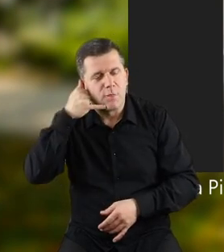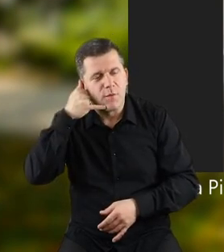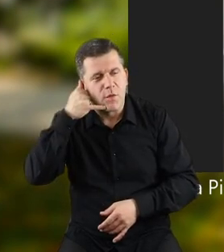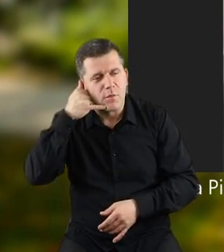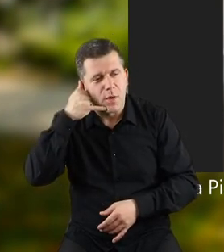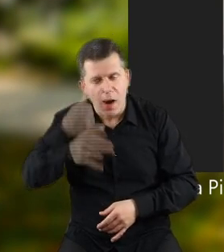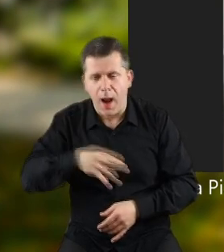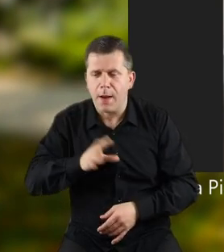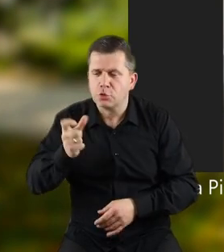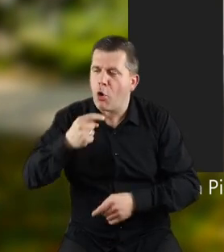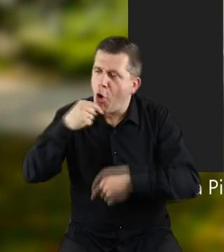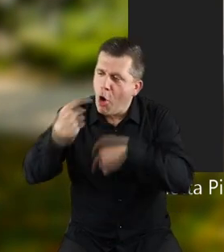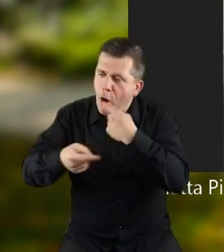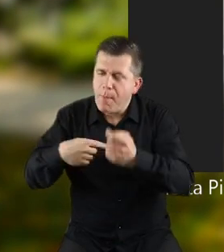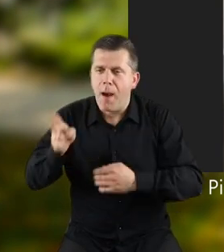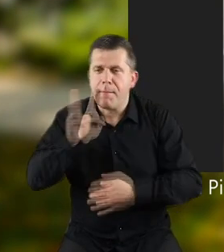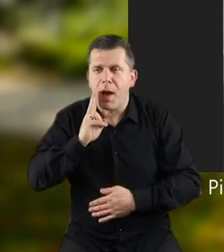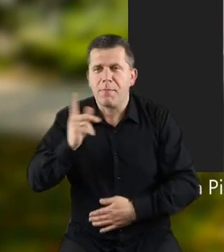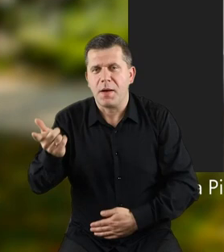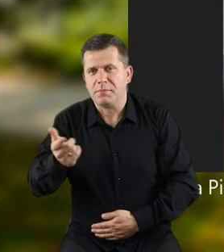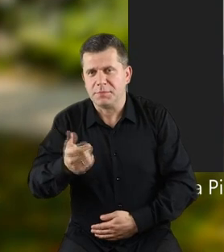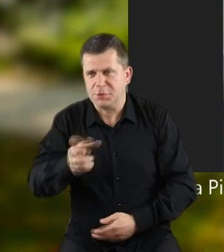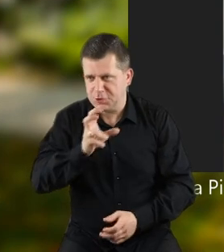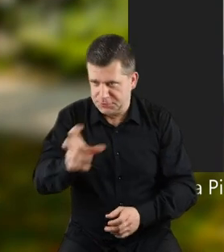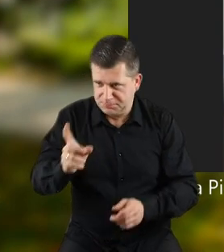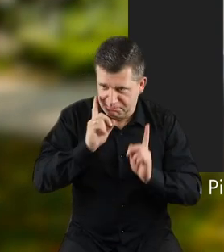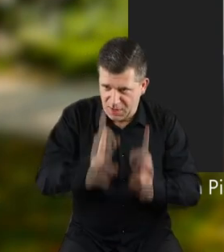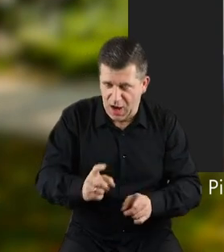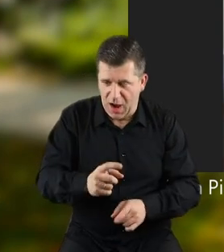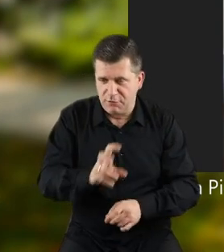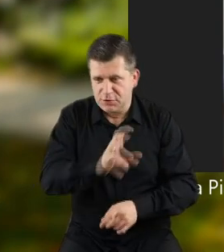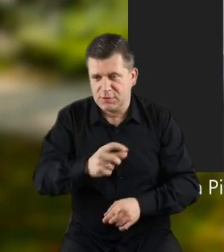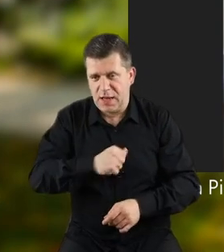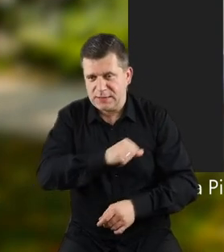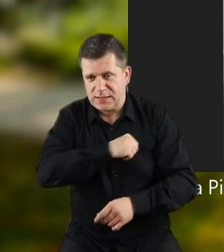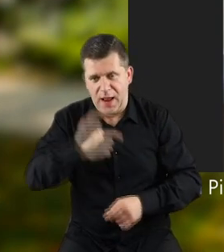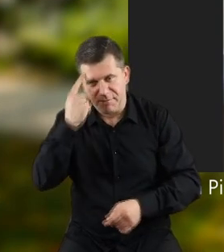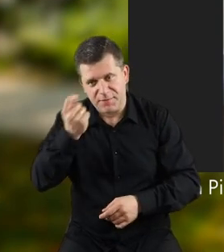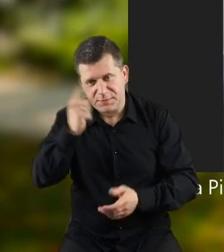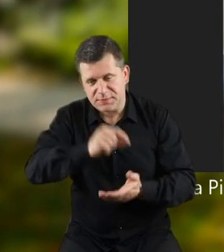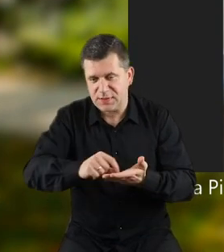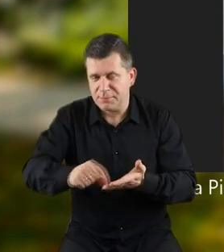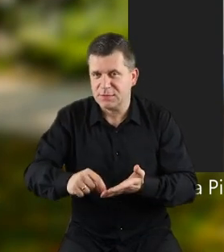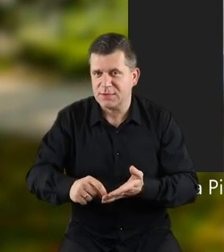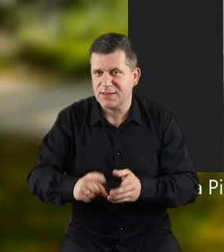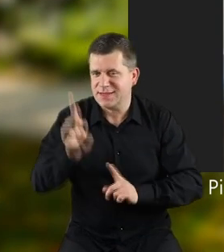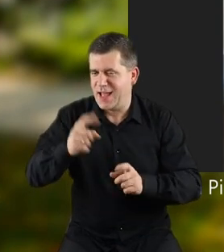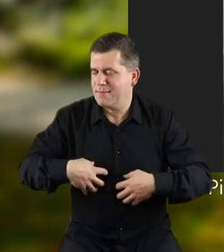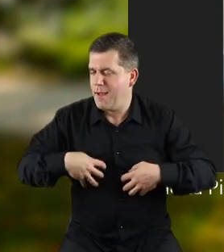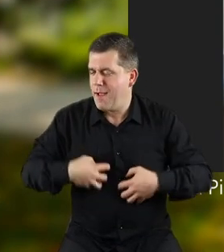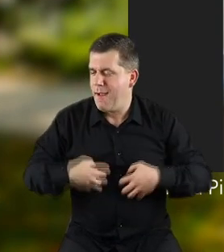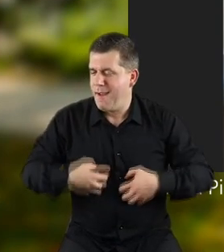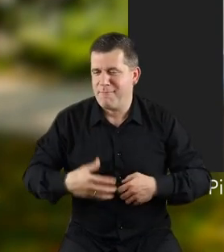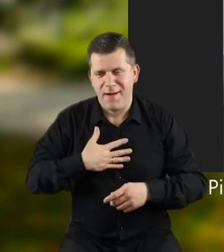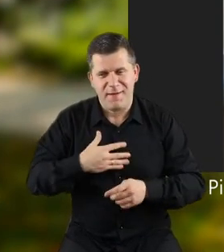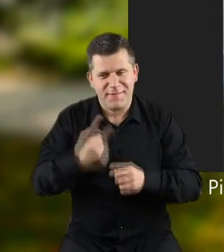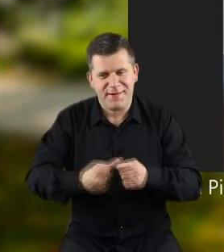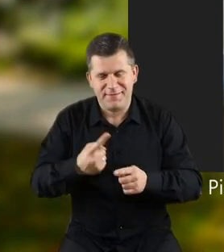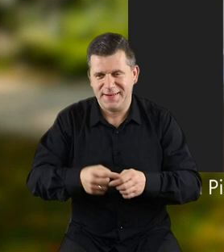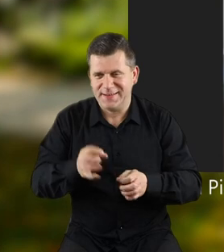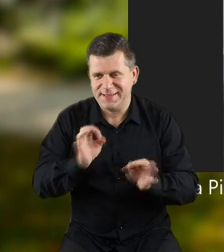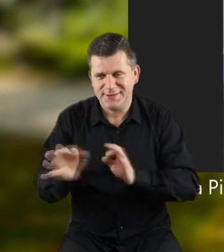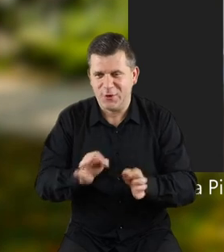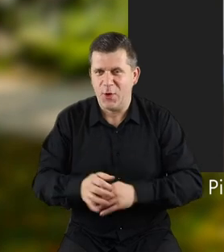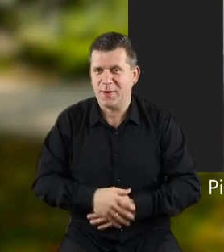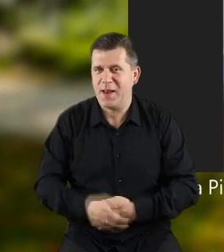przez telefon, a potem na przykład mamie coś opowiadam, to mama nie wie, czy to mi się zdarzyło, czy ja to napisałam i czasami, słuchajcie, są takie śmieszne historie,